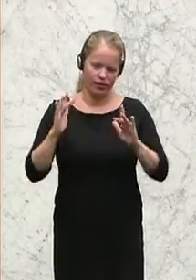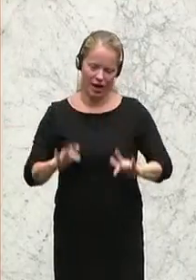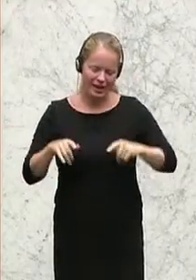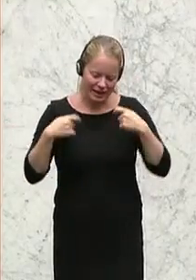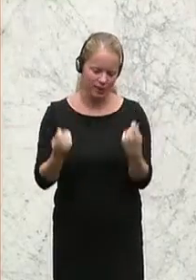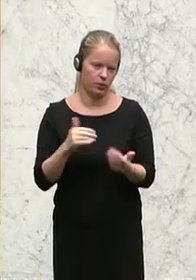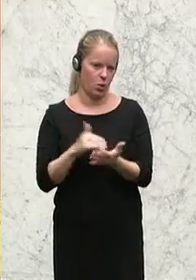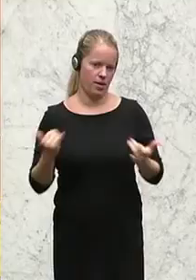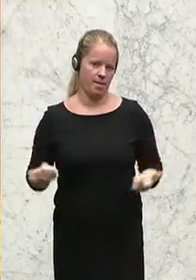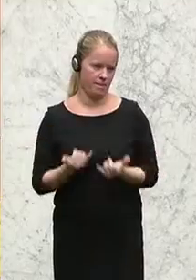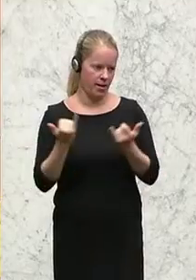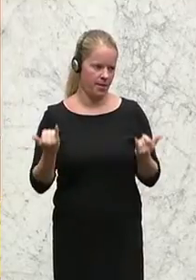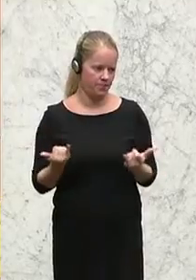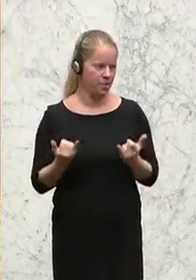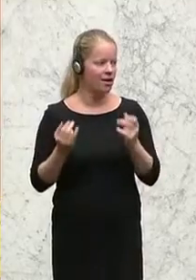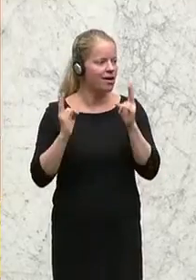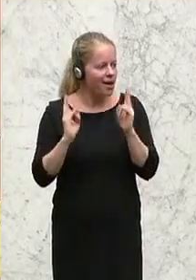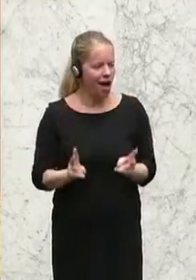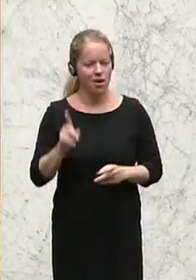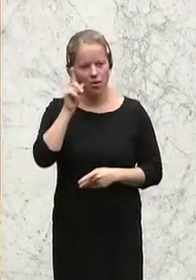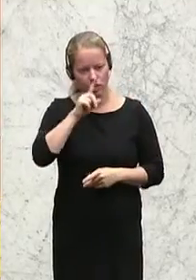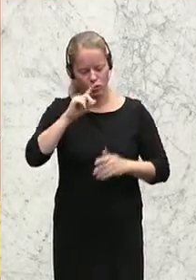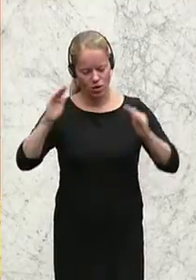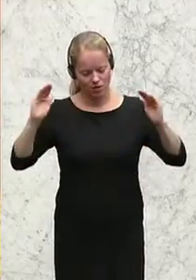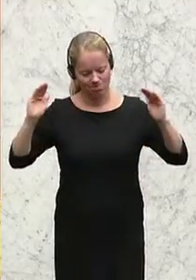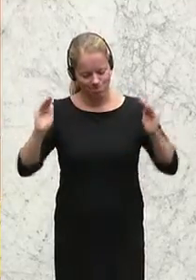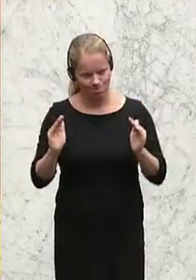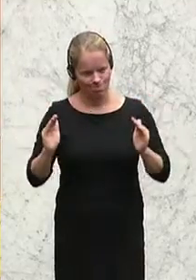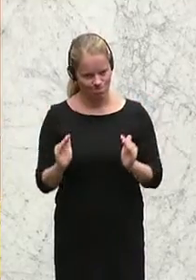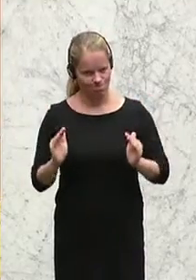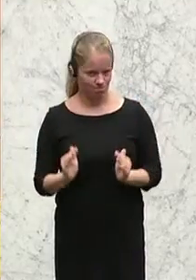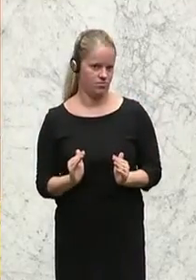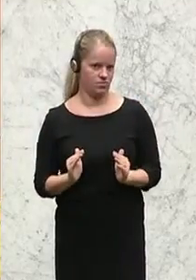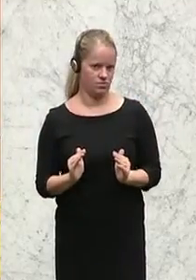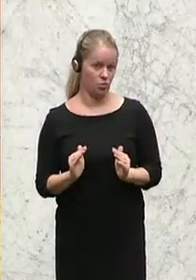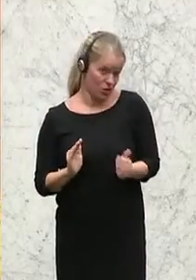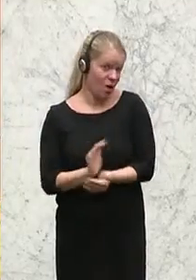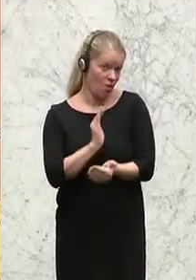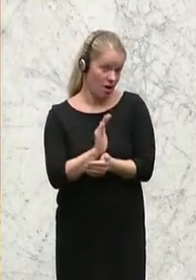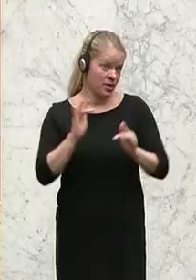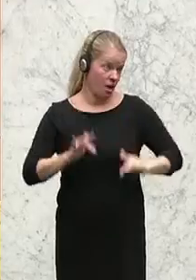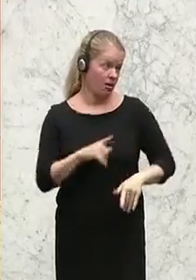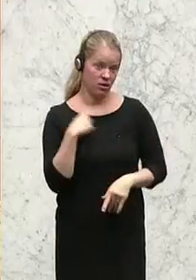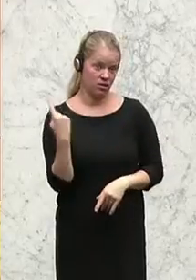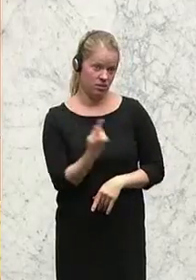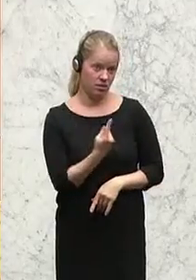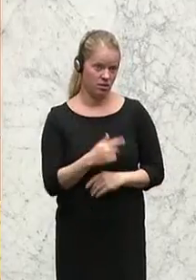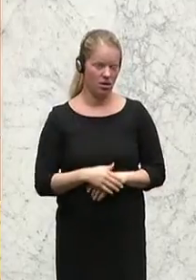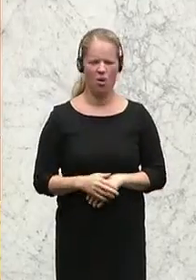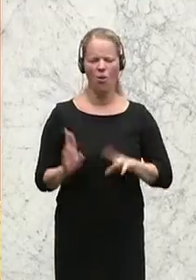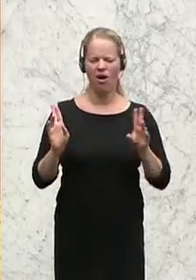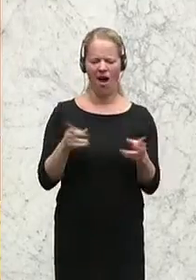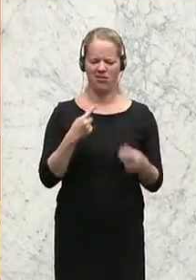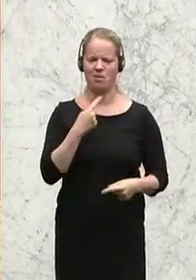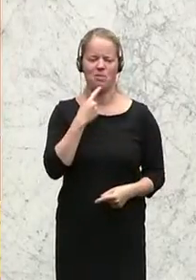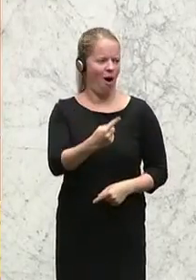nur asymptotisch schmälern. Aber diese Aufgabe haben wir allemal. Und ich glaube, es ist fast zynisch zu behaupten,